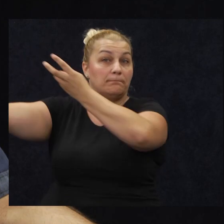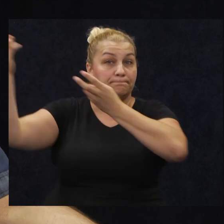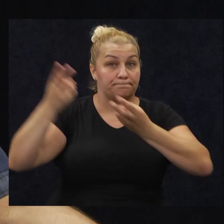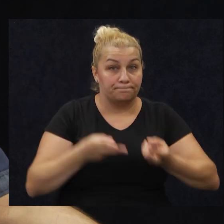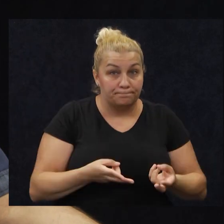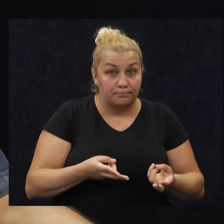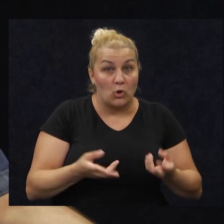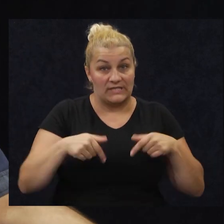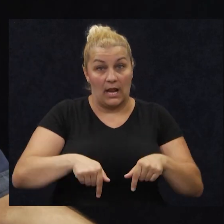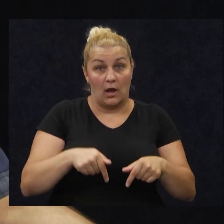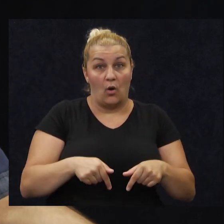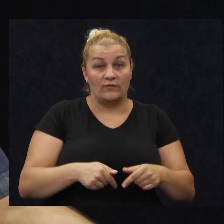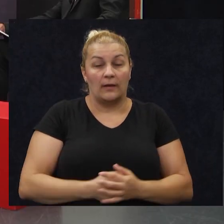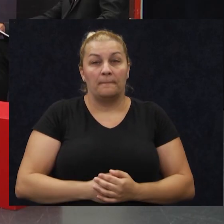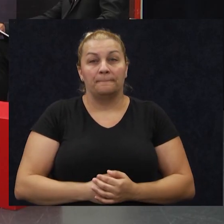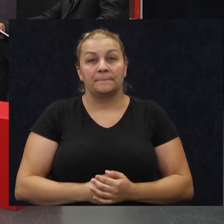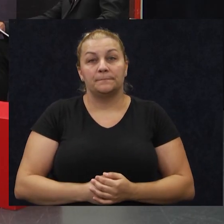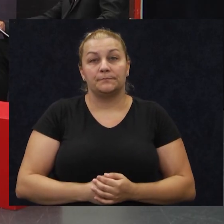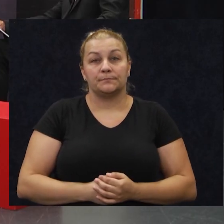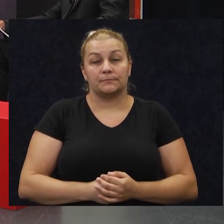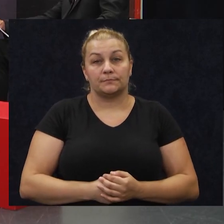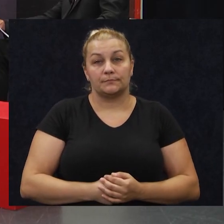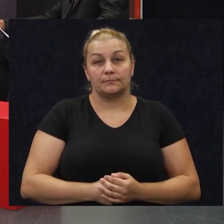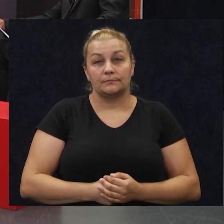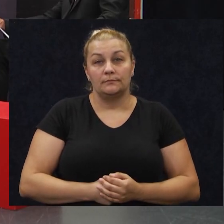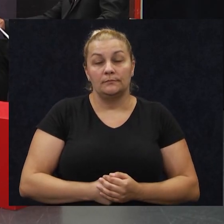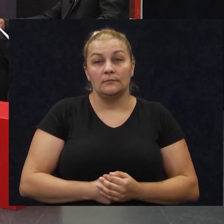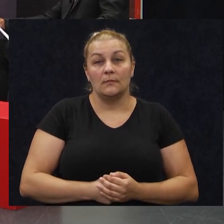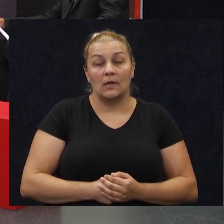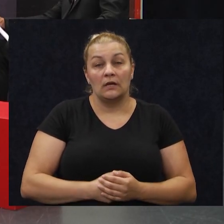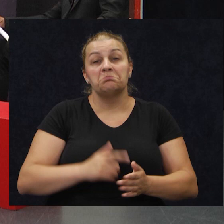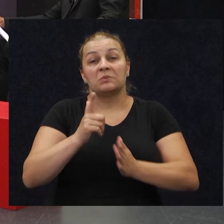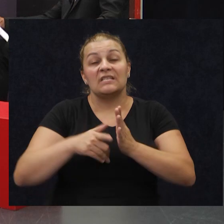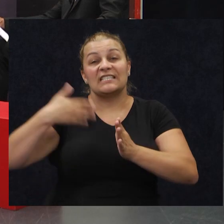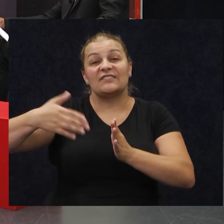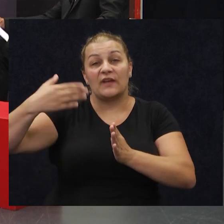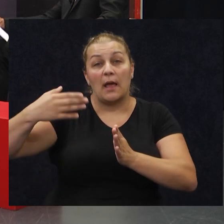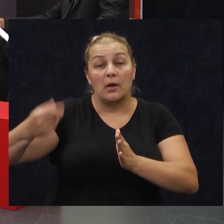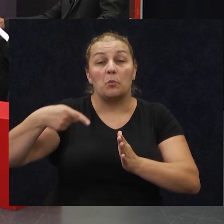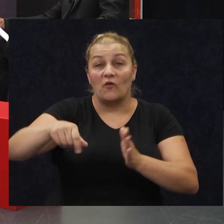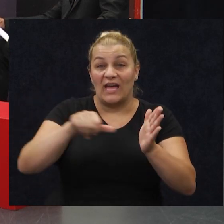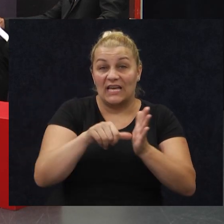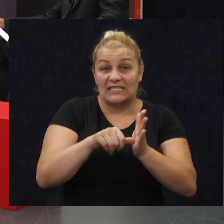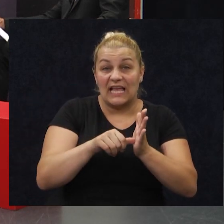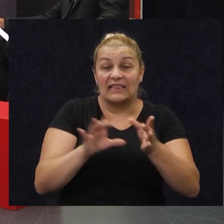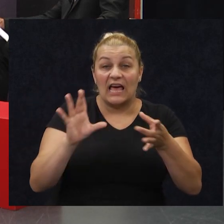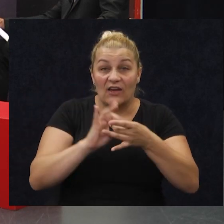poslali nam to izvana. I s vremenom je taj centar veze